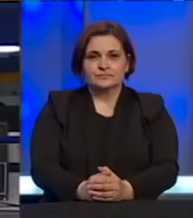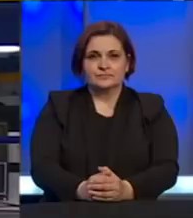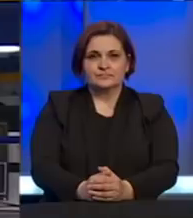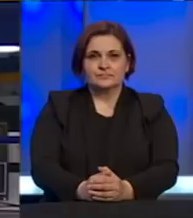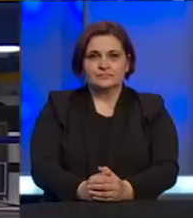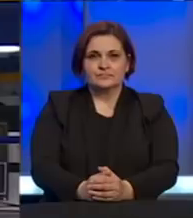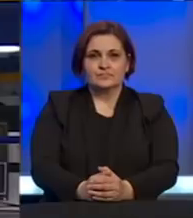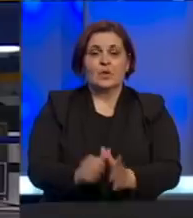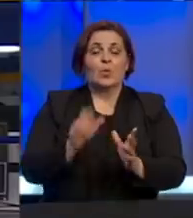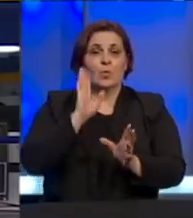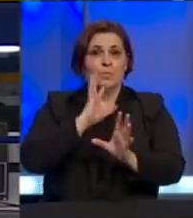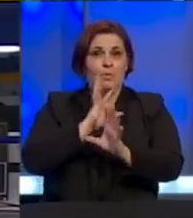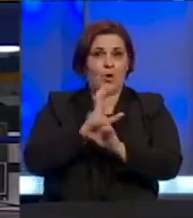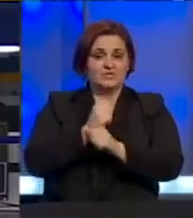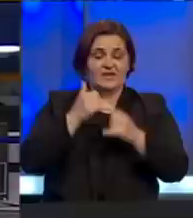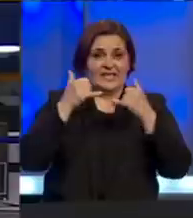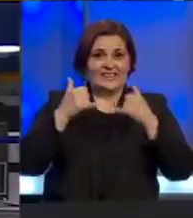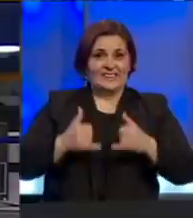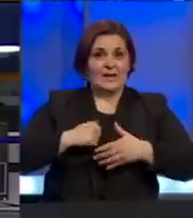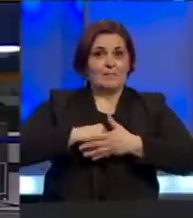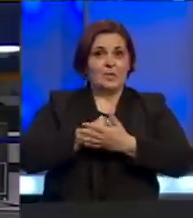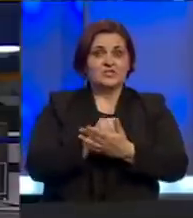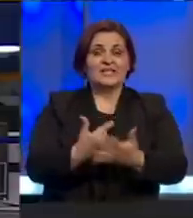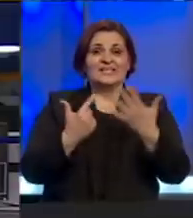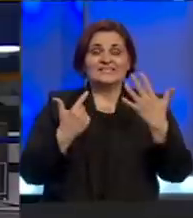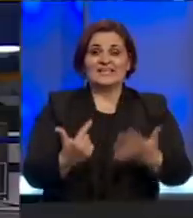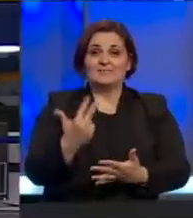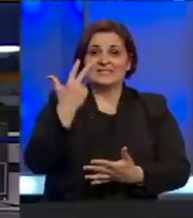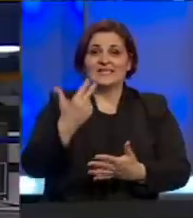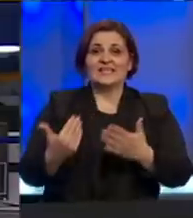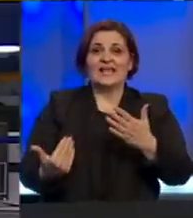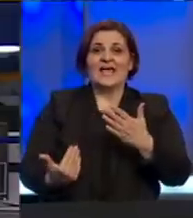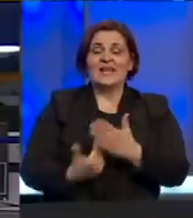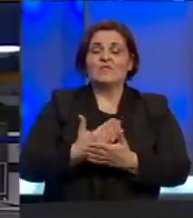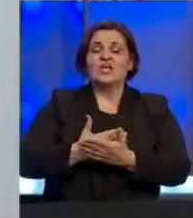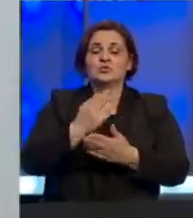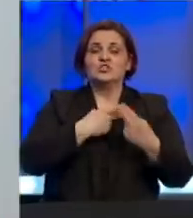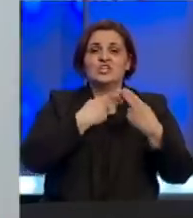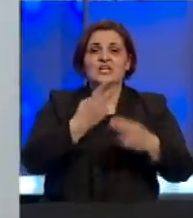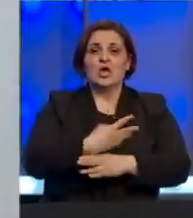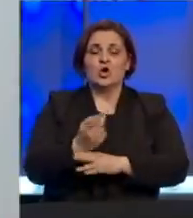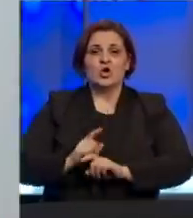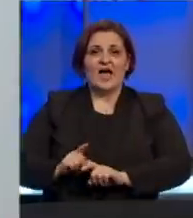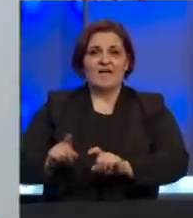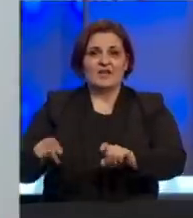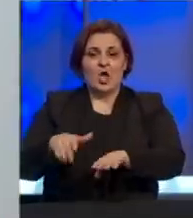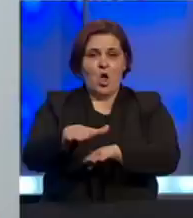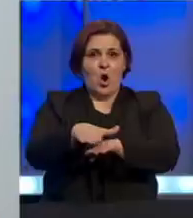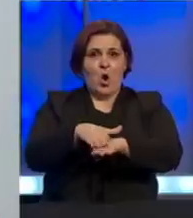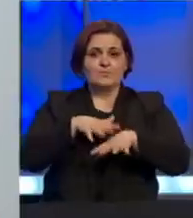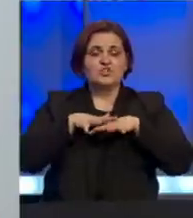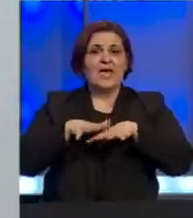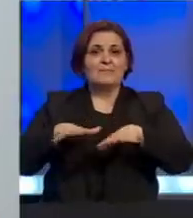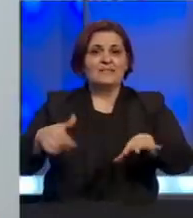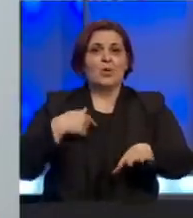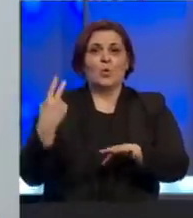U BiH danas su potvrđena 73 nova slučaja zaraze koronavirusom. Od početka epidemije